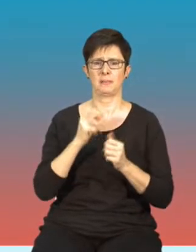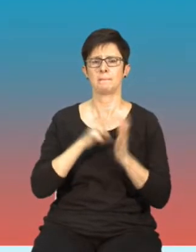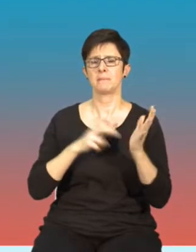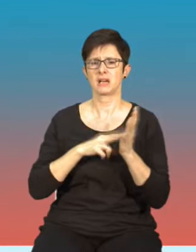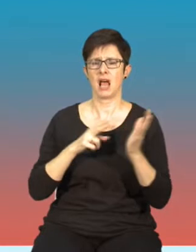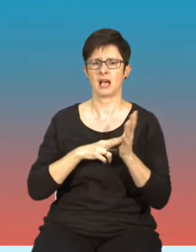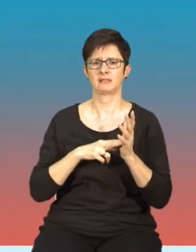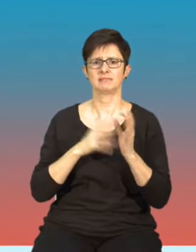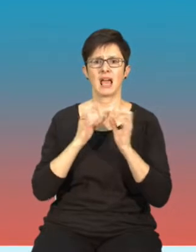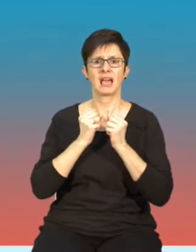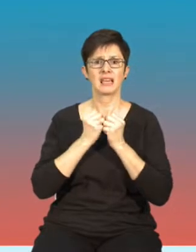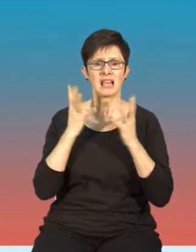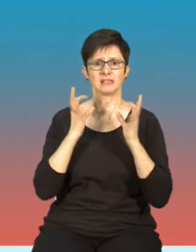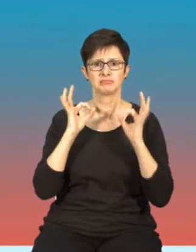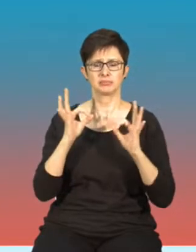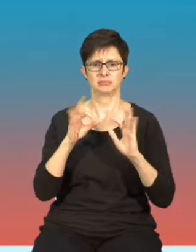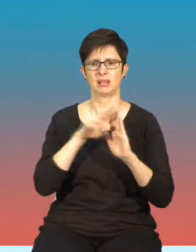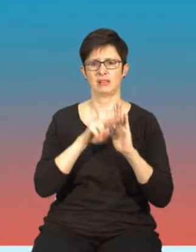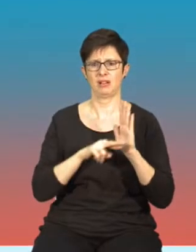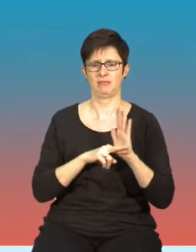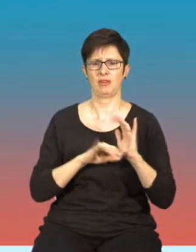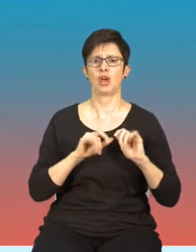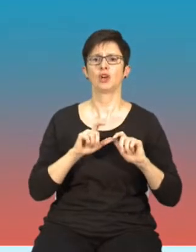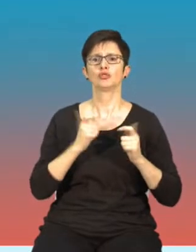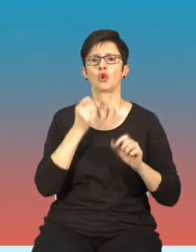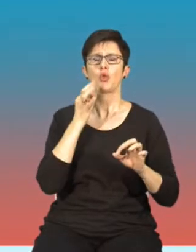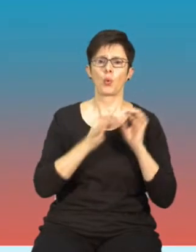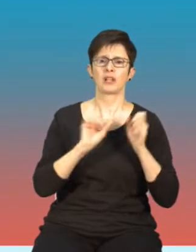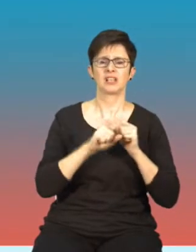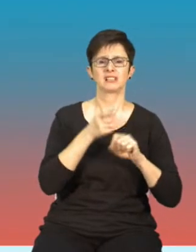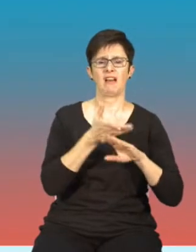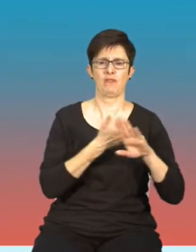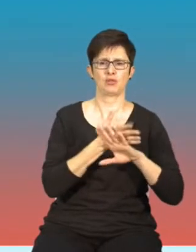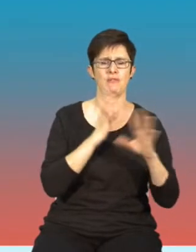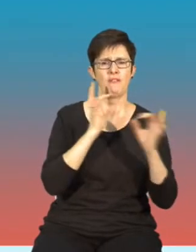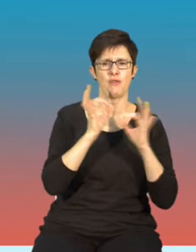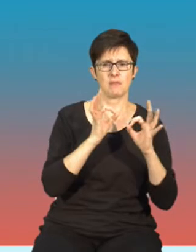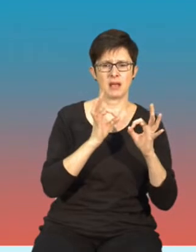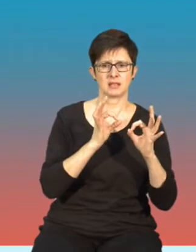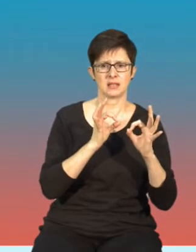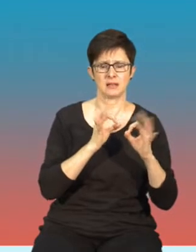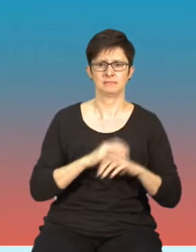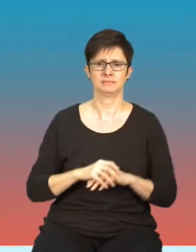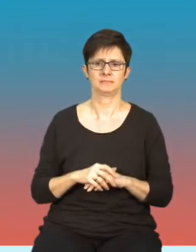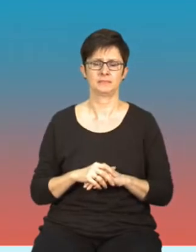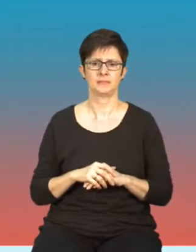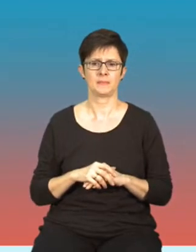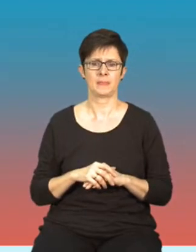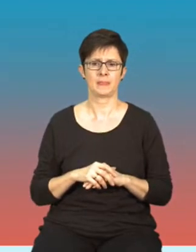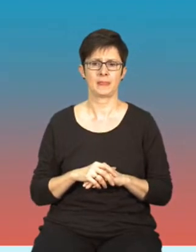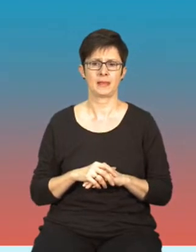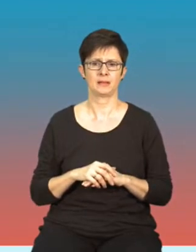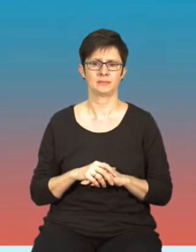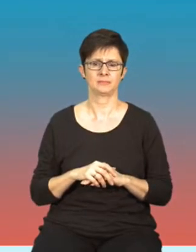i interpretacji prawnych, czym będzie ta fałszywa informacja, czy działanie dezinformacyjne, które